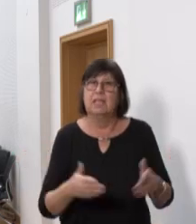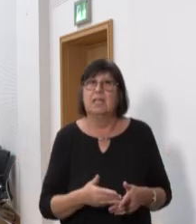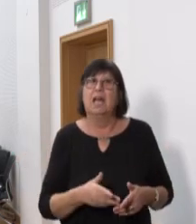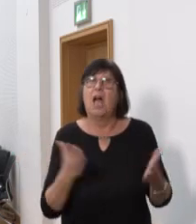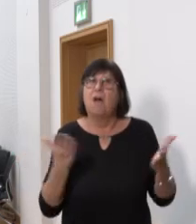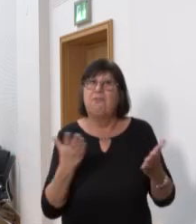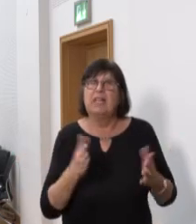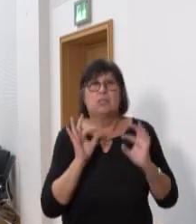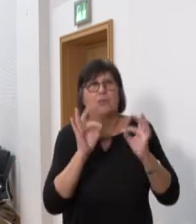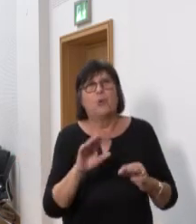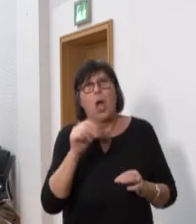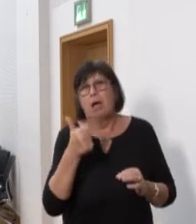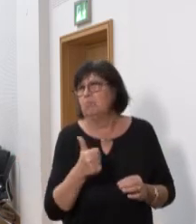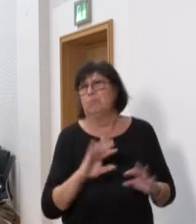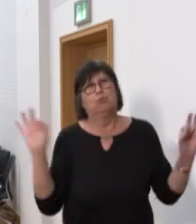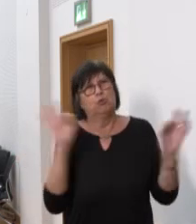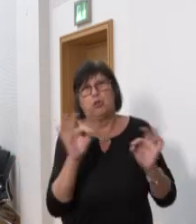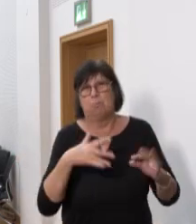für eine Schande.